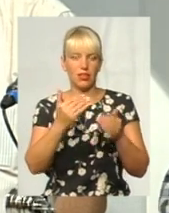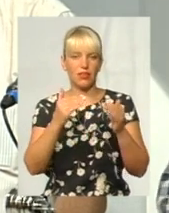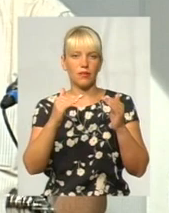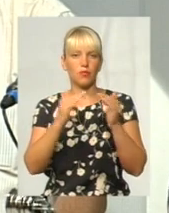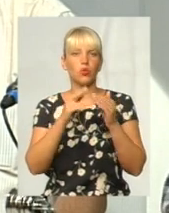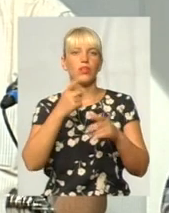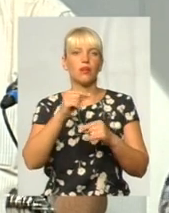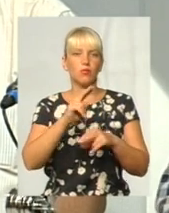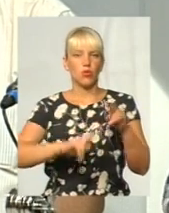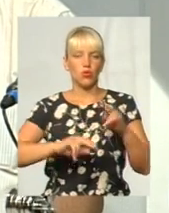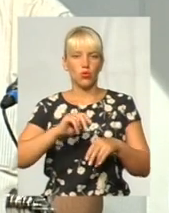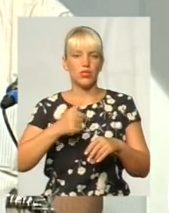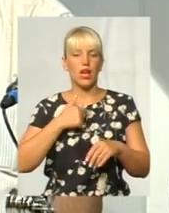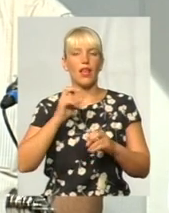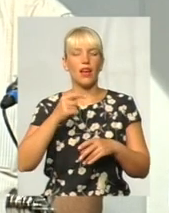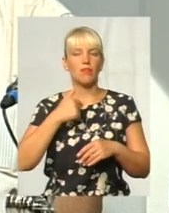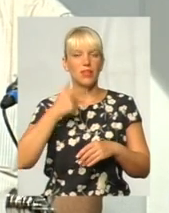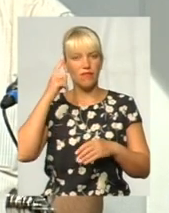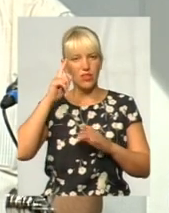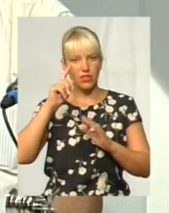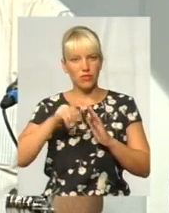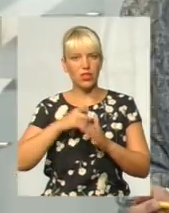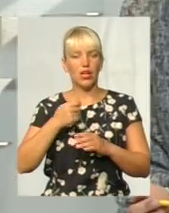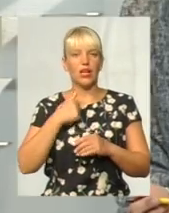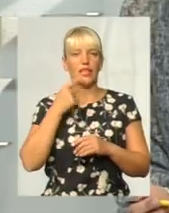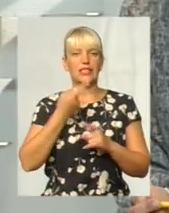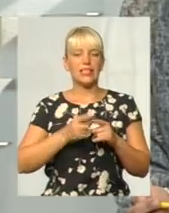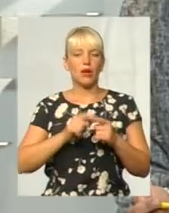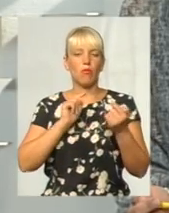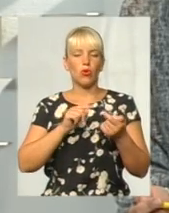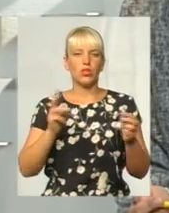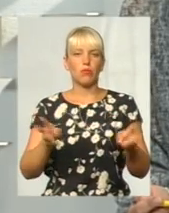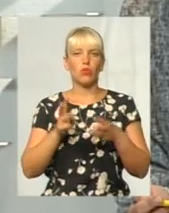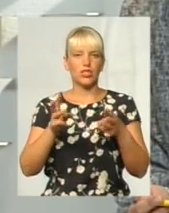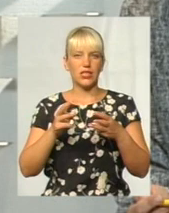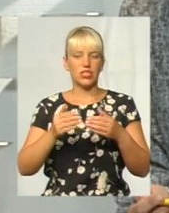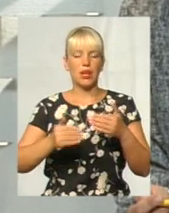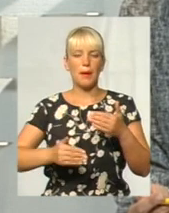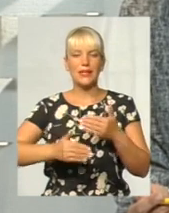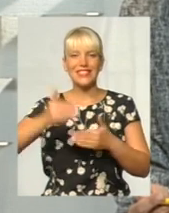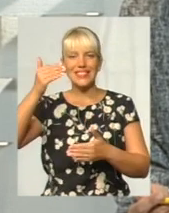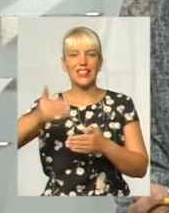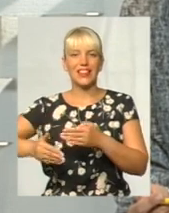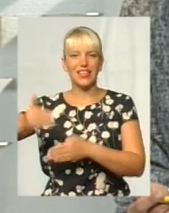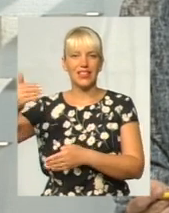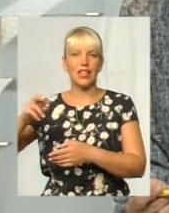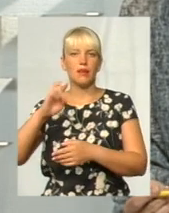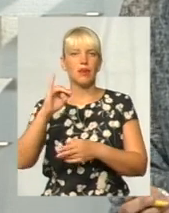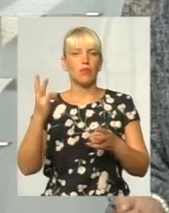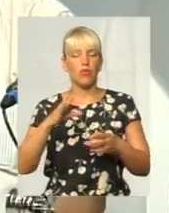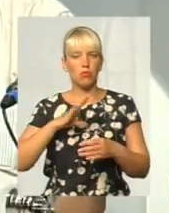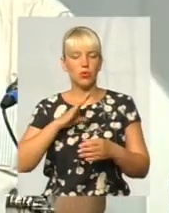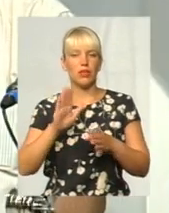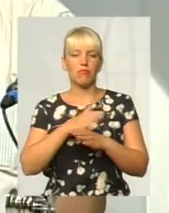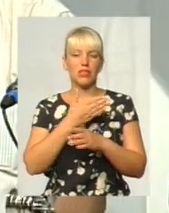мені відомо, наскільки ми так спілкувалися в розмовах, ті протипожежні перегородки і протипожежні стіни, які повинні були бути між цими